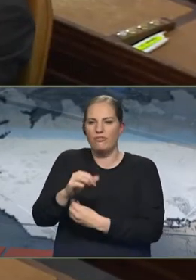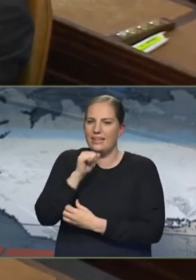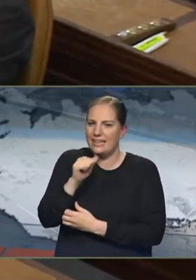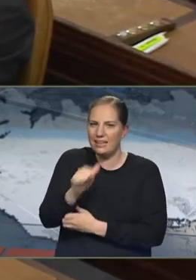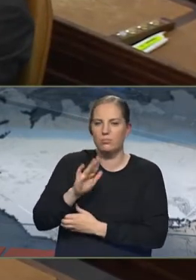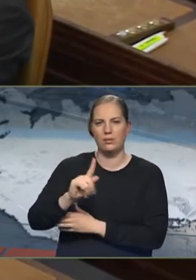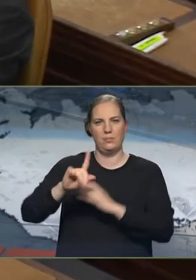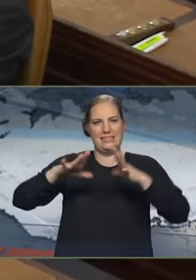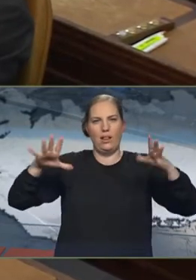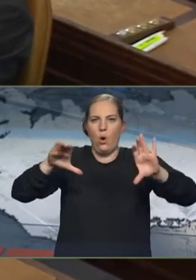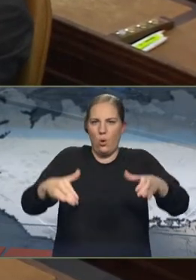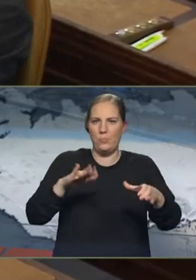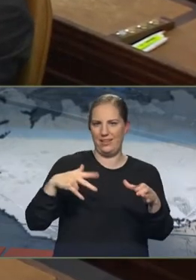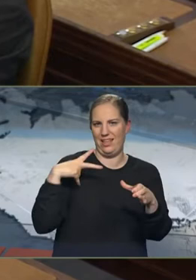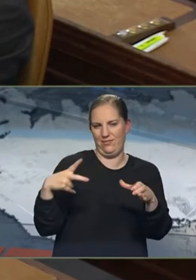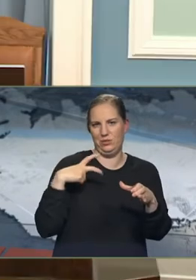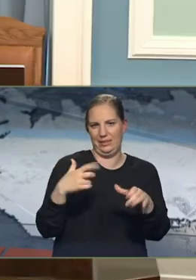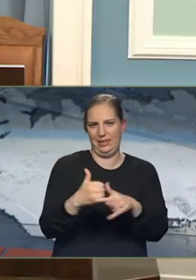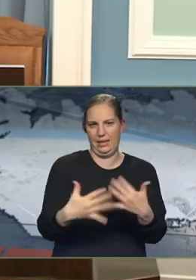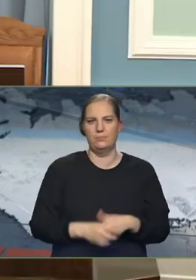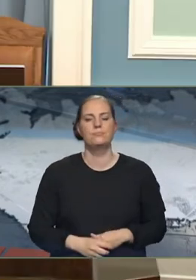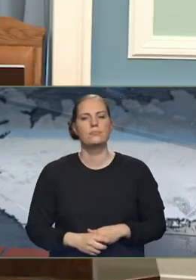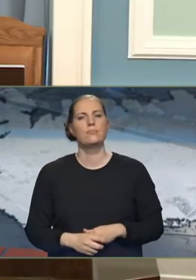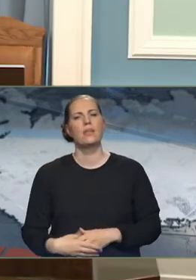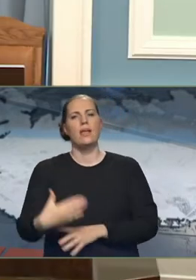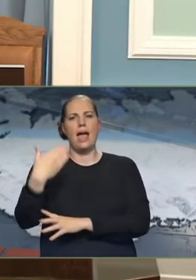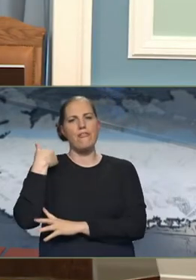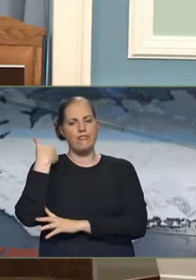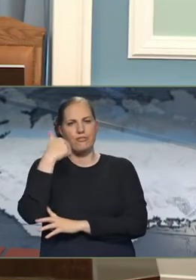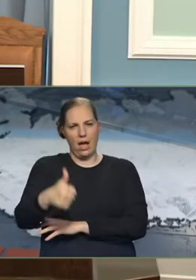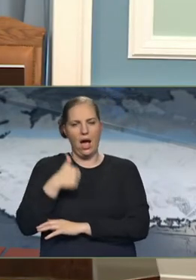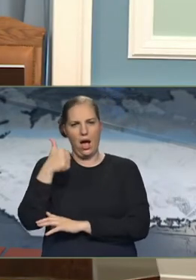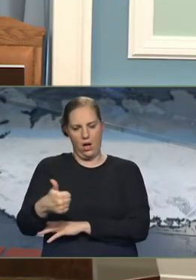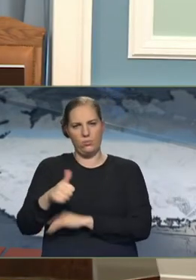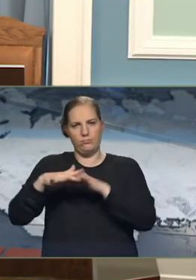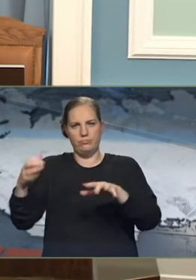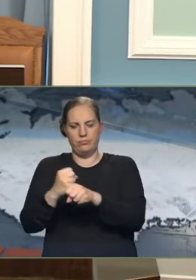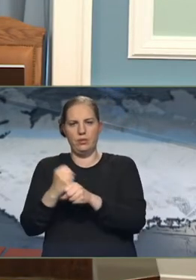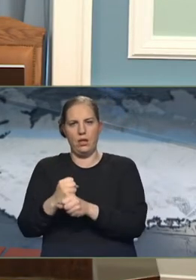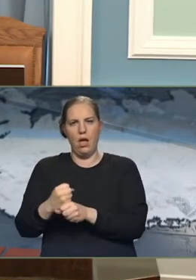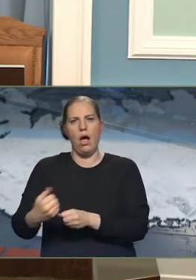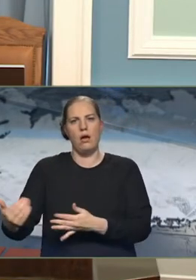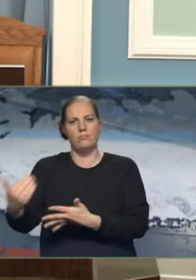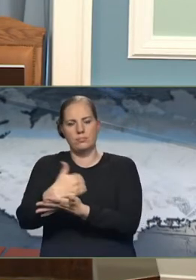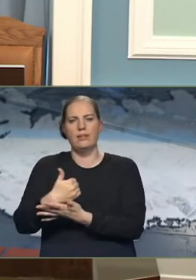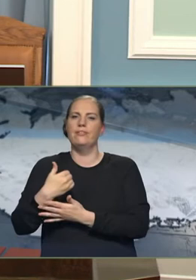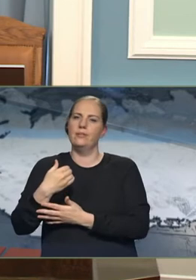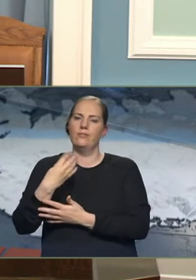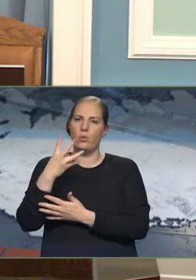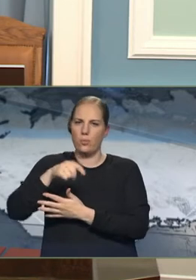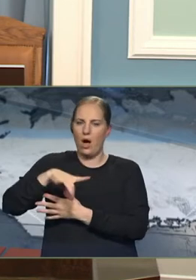stóra hóp sem væru atvinnuleys. Á síðasta árið greyti útgerðin sér 4,8 milliardar í veiðigjöld